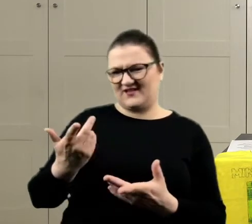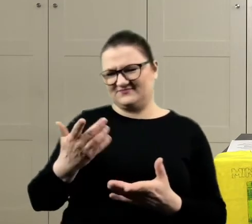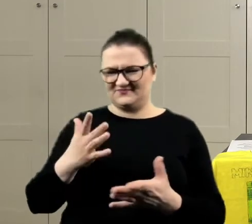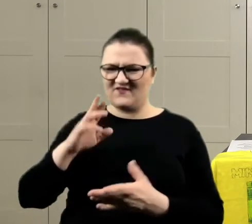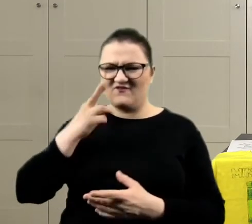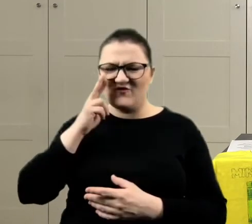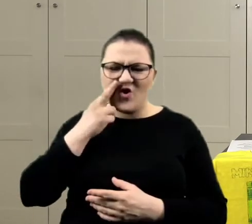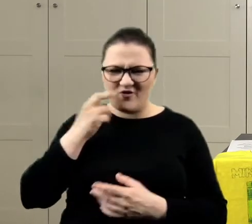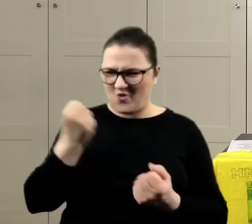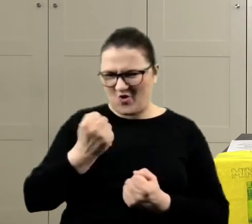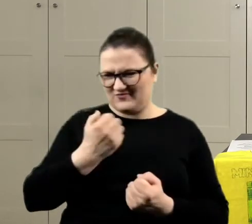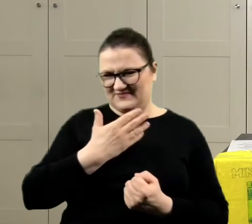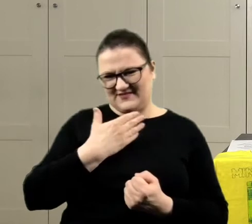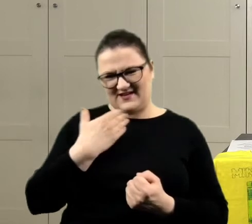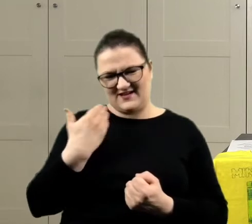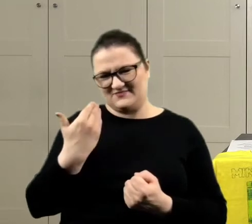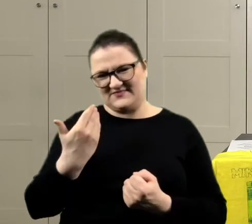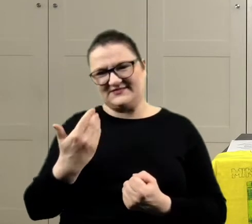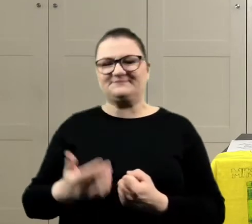fioletowy. Tak.